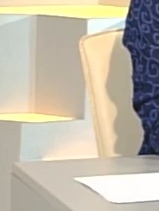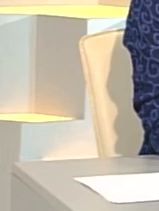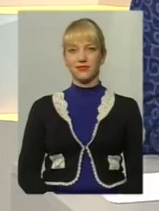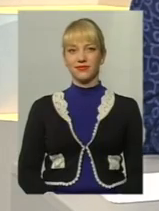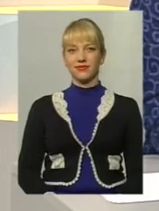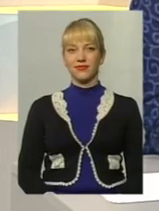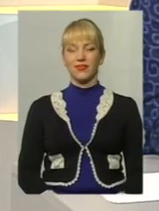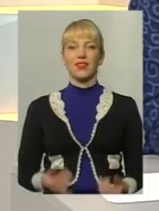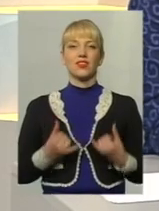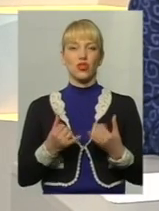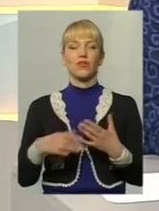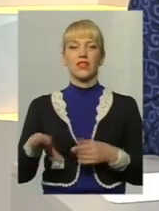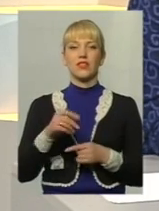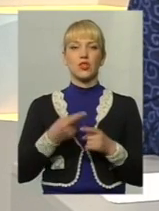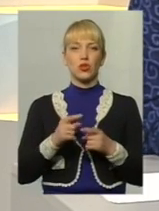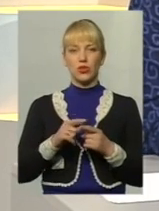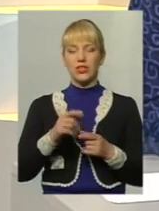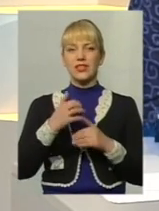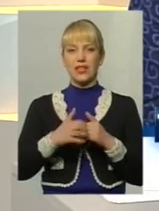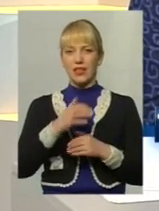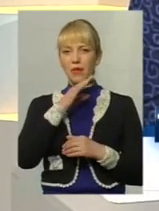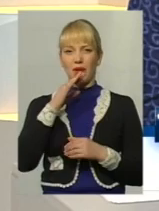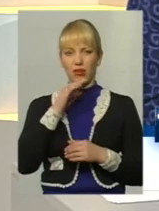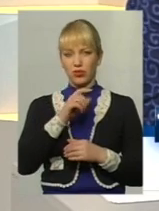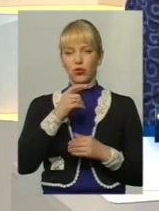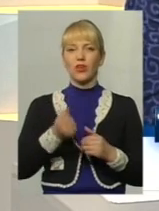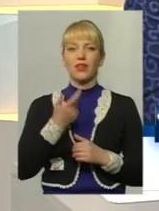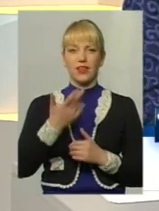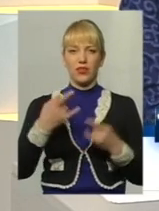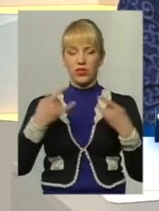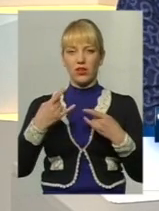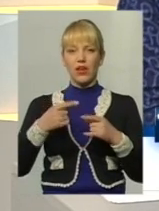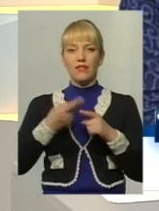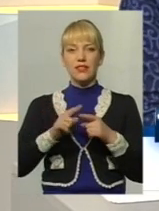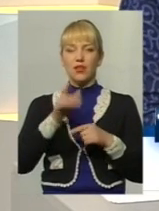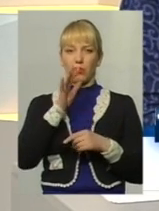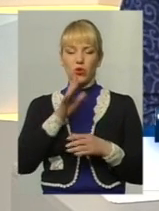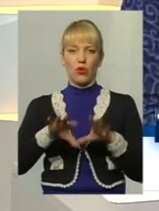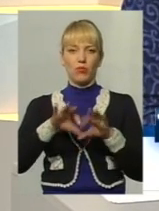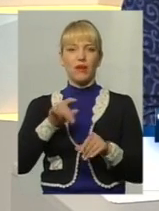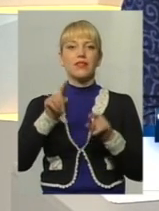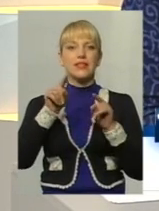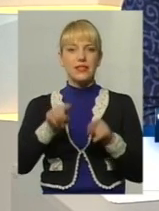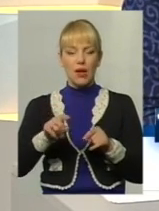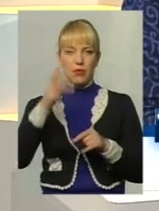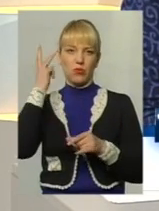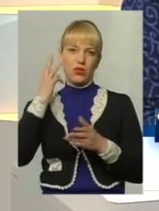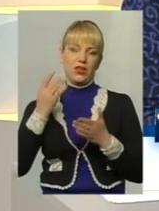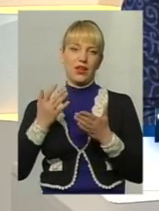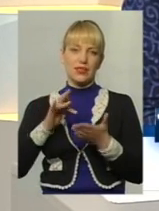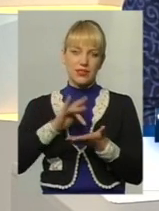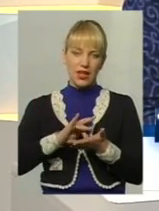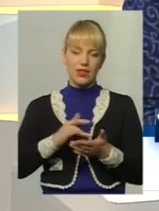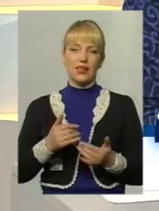Мої шанування усім, хто серед чималої кількості телеканалів у цій порі обрав саме поділят-центр на часі тема. Я Анна